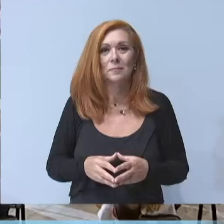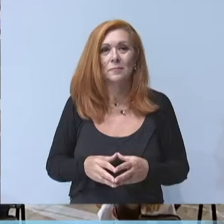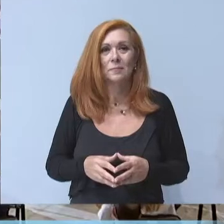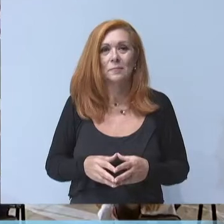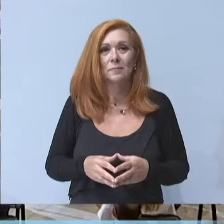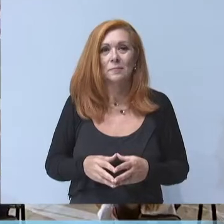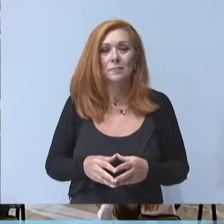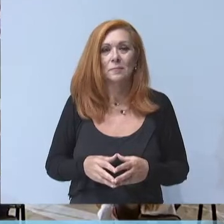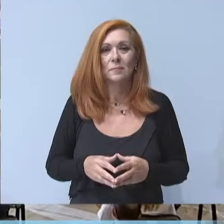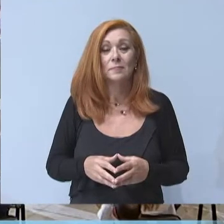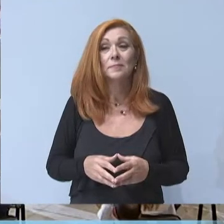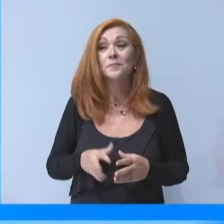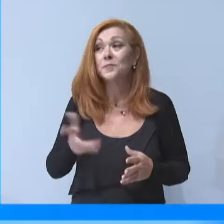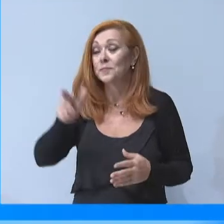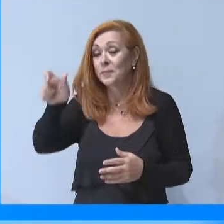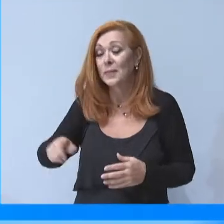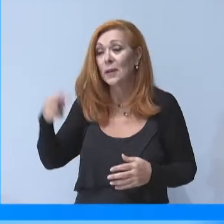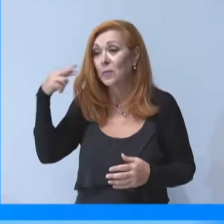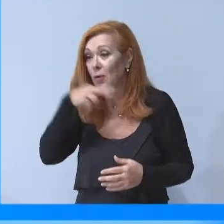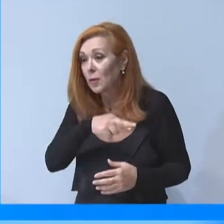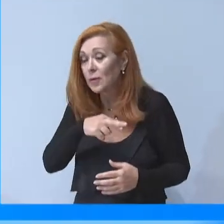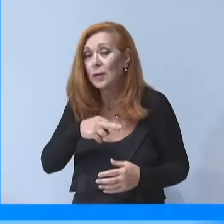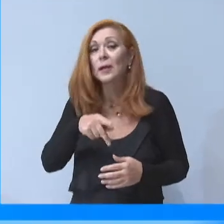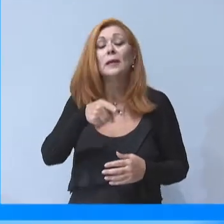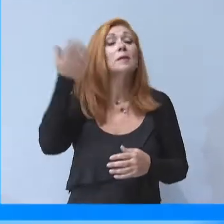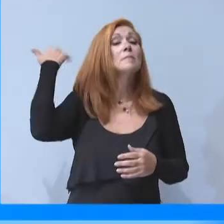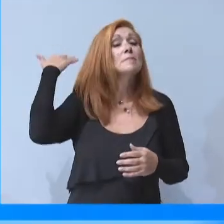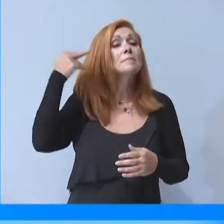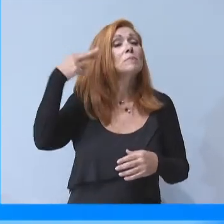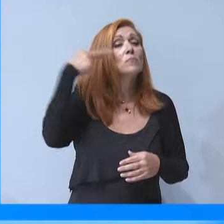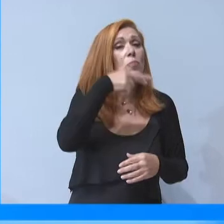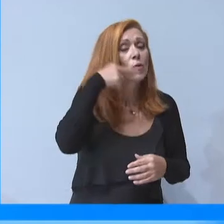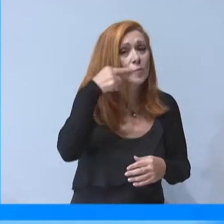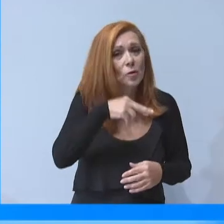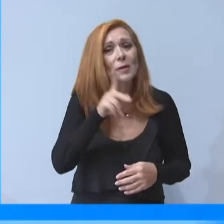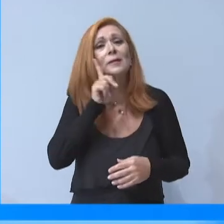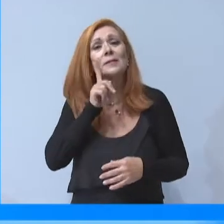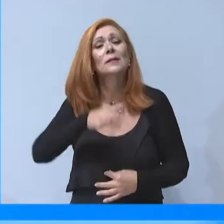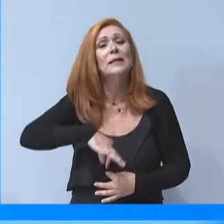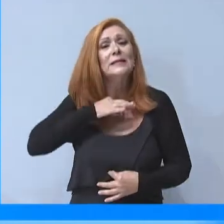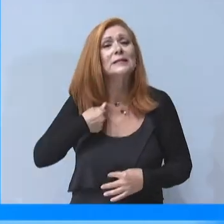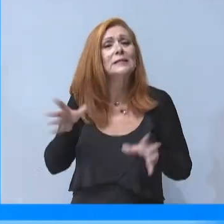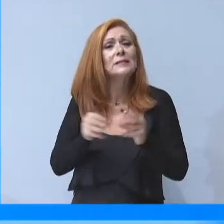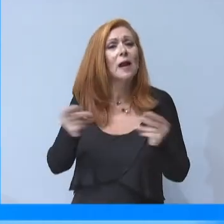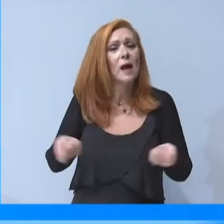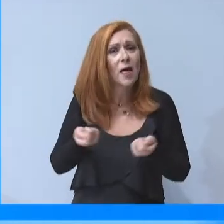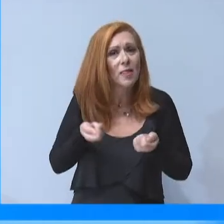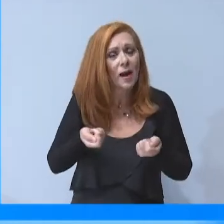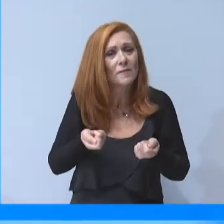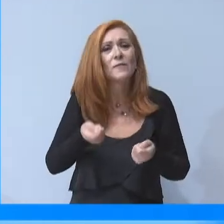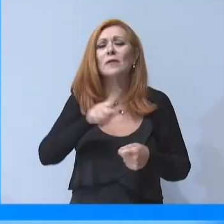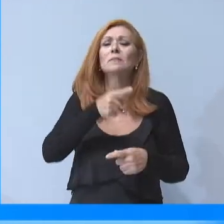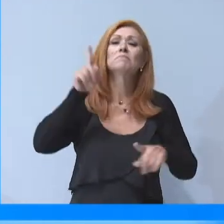Κύριε Πρωθυπουργέ, κύριοι πρώην Πρωθυπουργοί, κύριες και κύριοι συνάδελφοι, εκλεκτοί